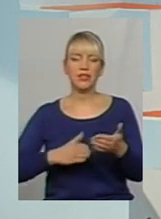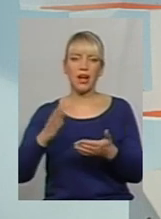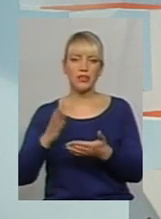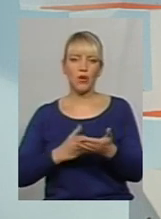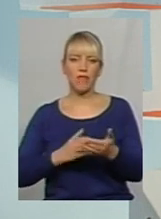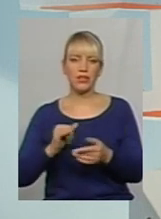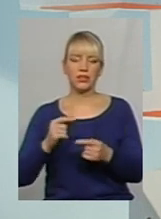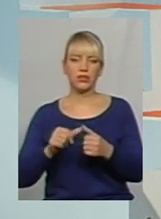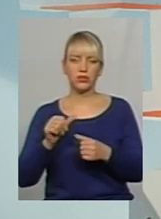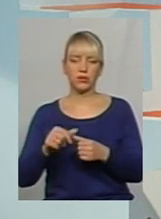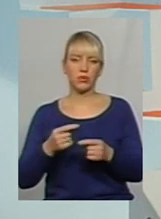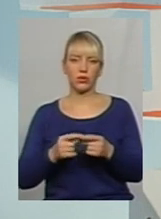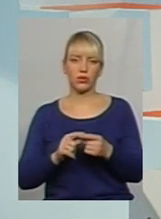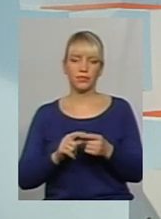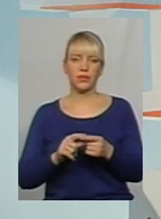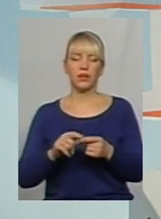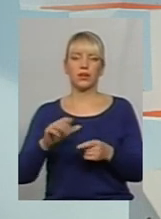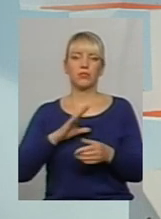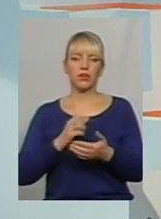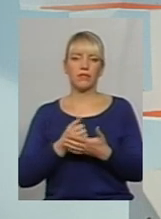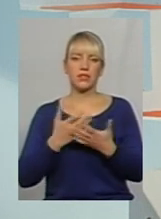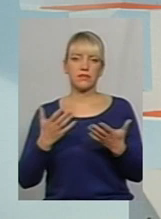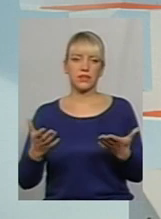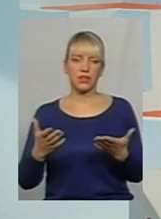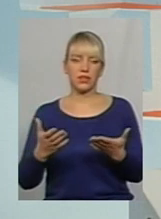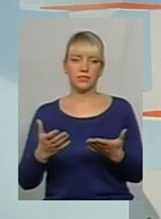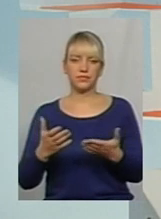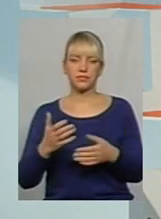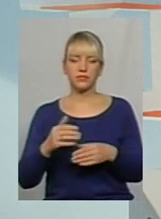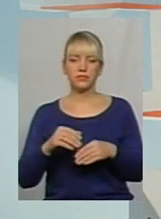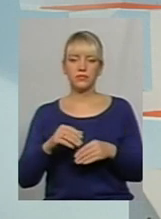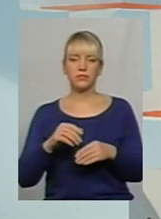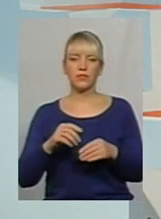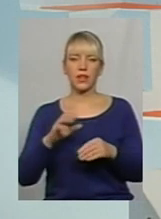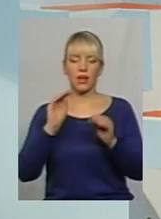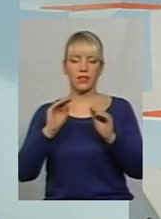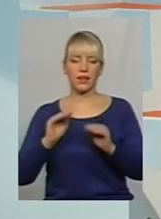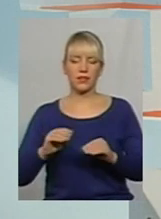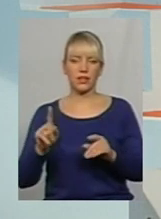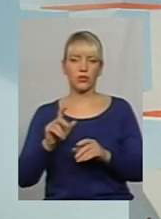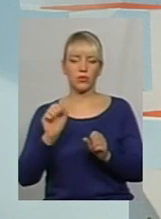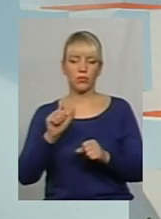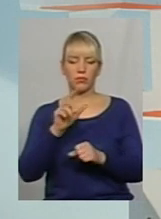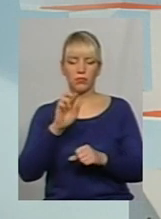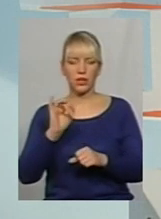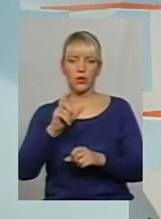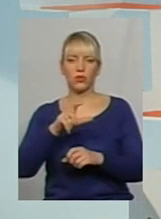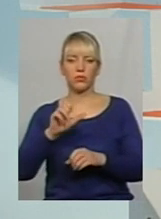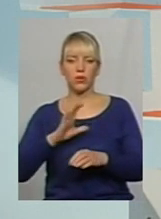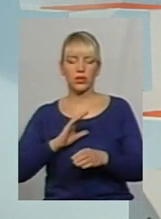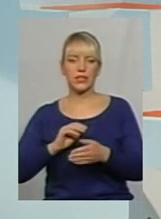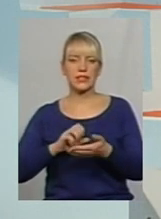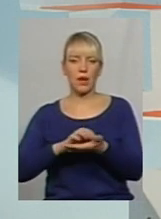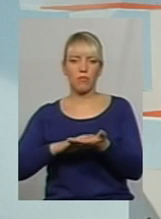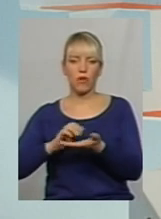Крім того, була висвітлена анкета, яку мешканці могли заповнити, надати свої обґрунтування,